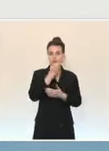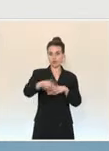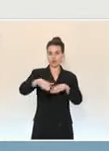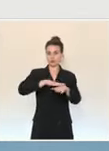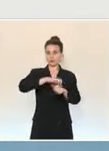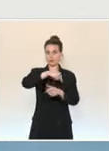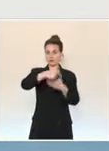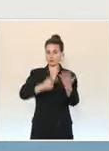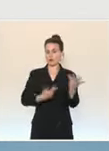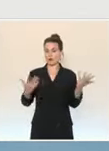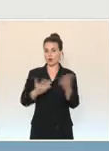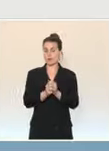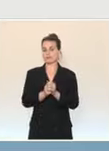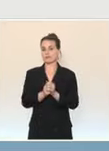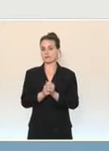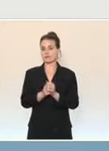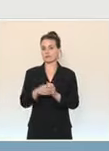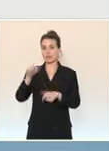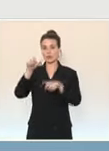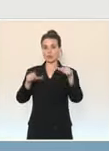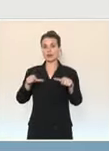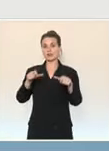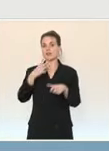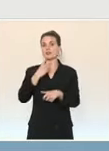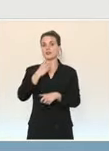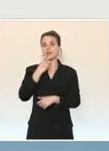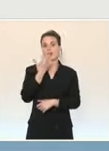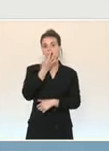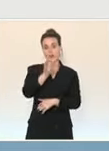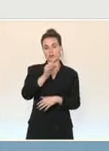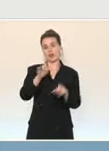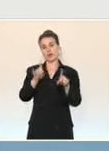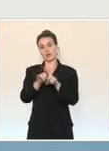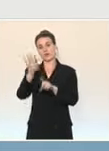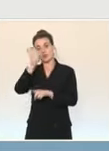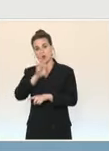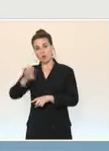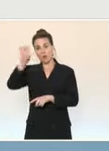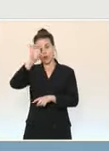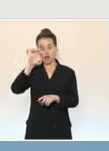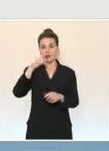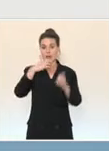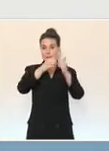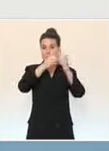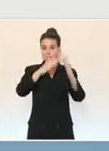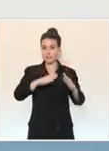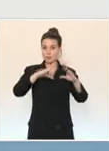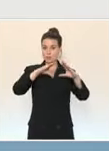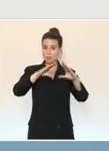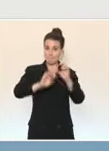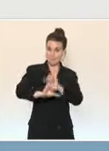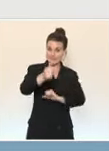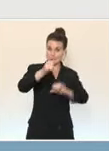ressortissants français et les européens ayant leur résidence principale en France pourront entrer sur les territoires nationaux.